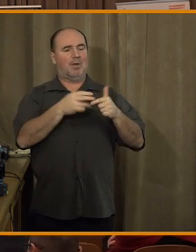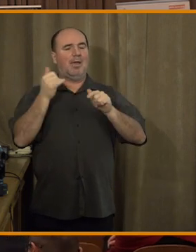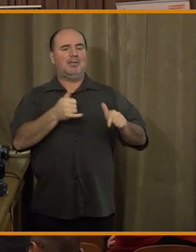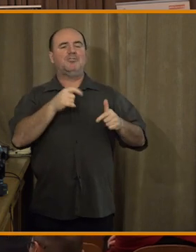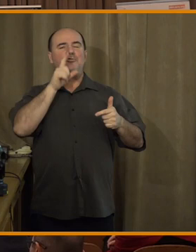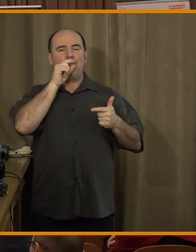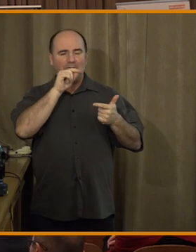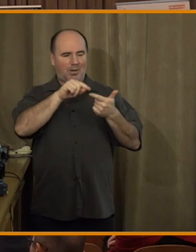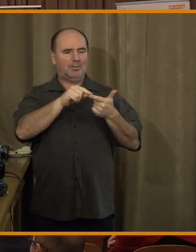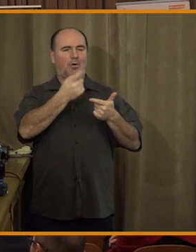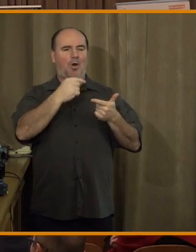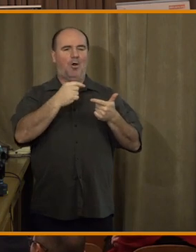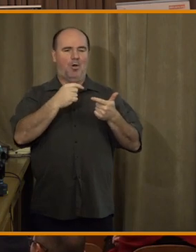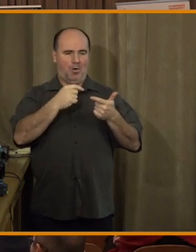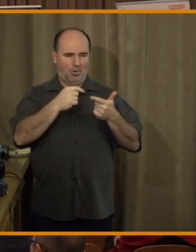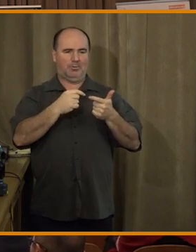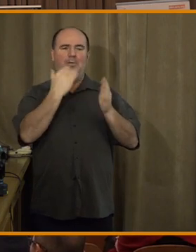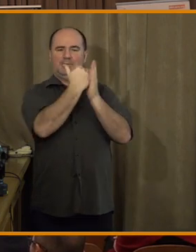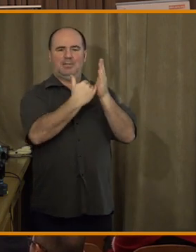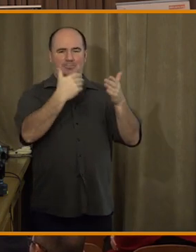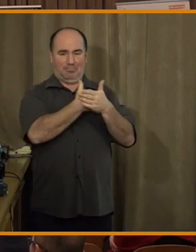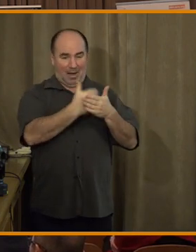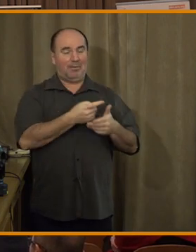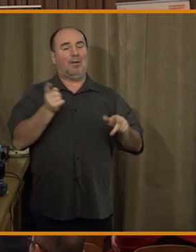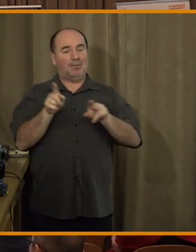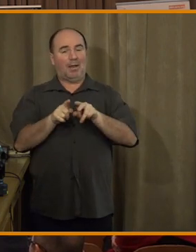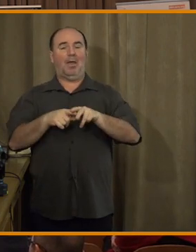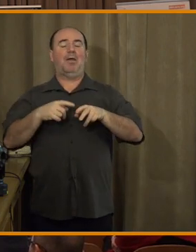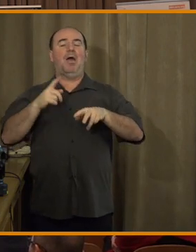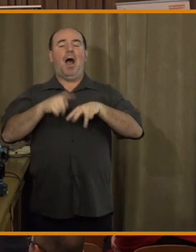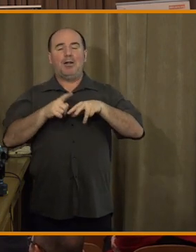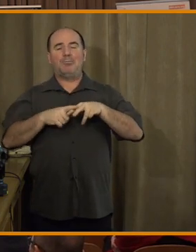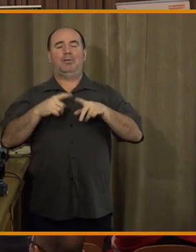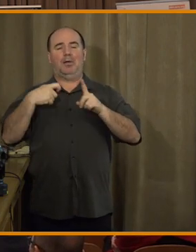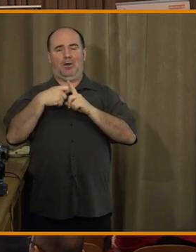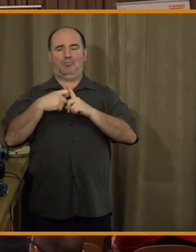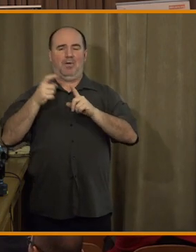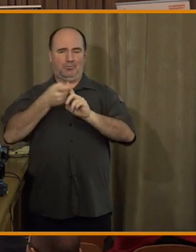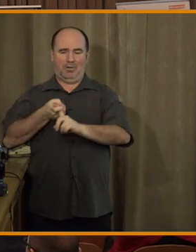Solerček Krauzové z Ústavu státu a práva Akademie věd. A teď už předáváme slovo druhému panelu. Díky. ČTK. UkraDeji. Děkujiť. Děkuji. www